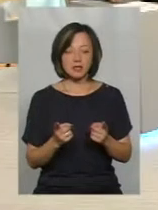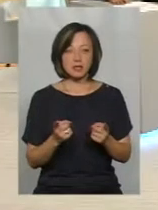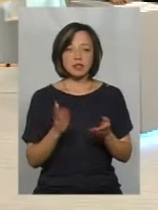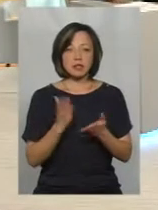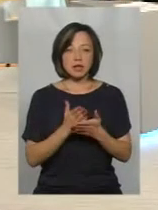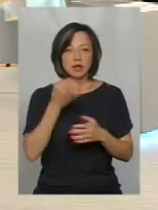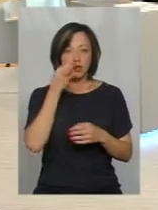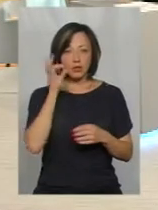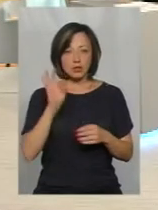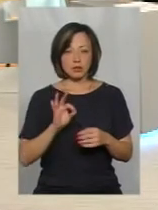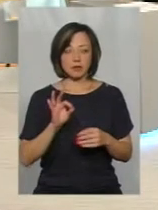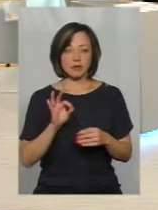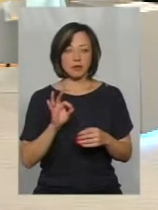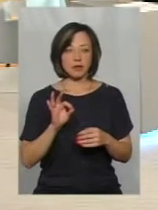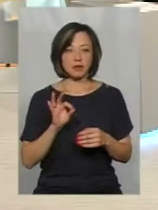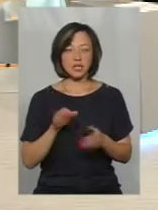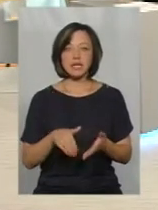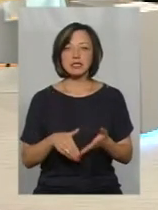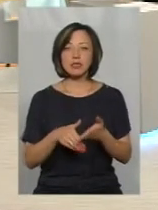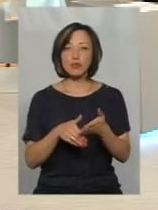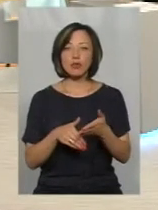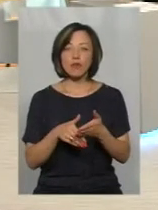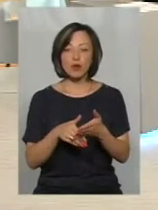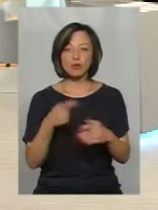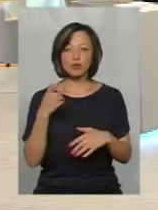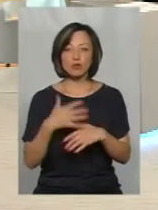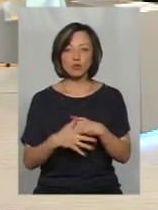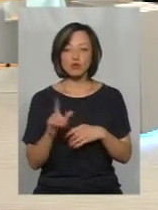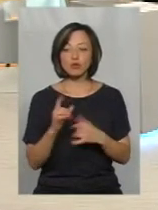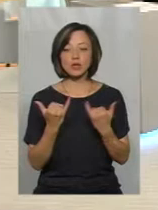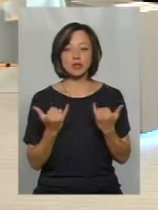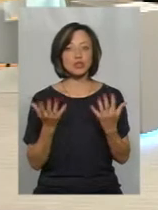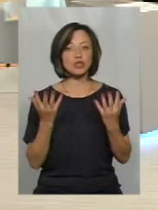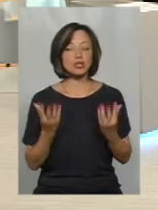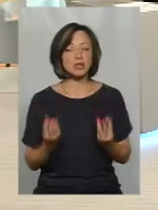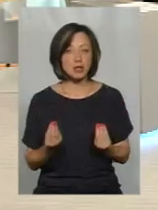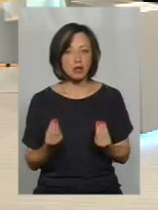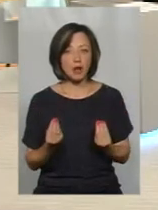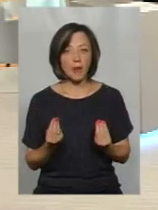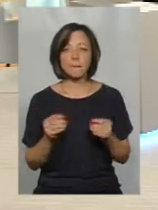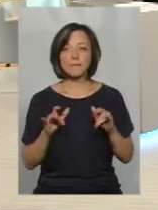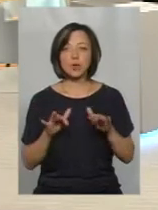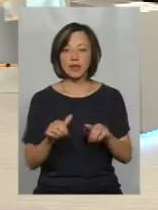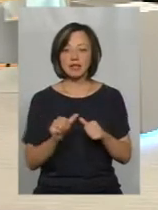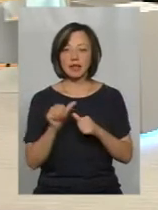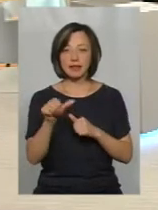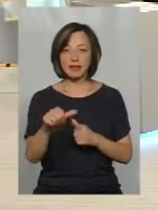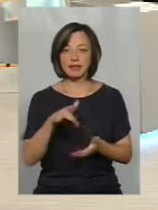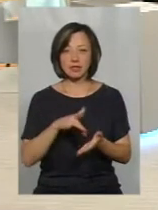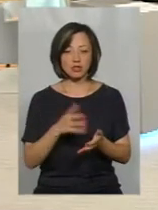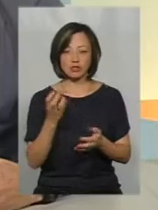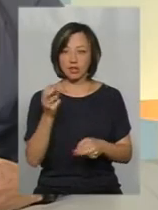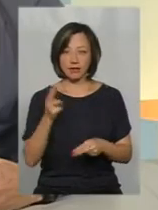І вже є досвід. Ну, стимулювати, тобто, розумієте, що на сьогоднішній день, ну, процес децентралізації, він не є